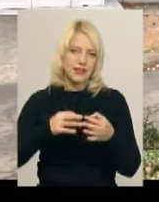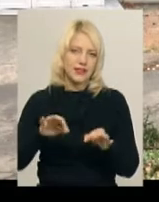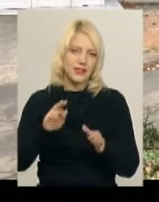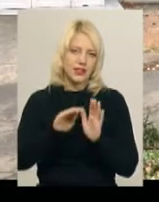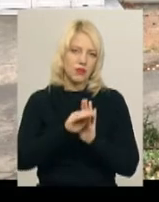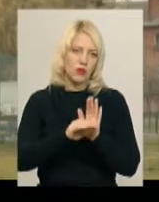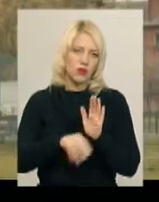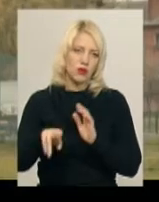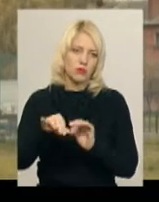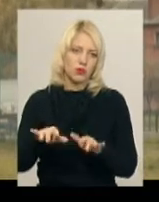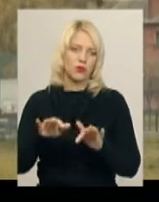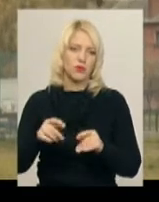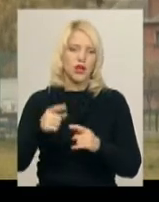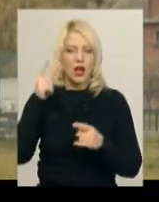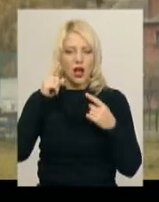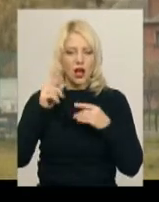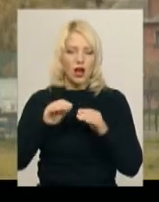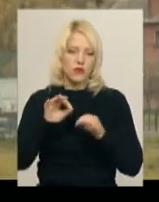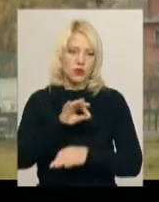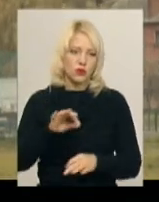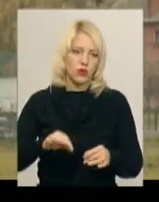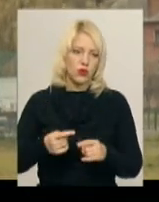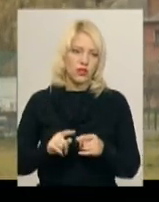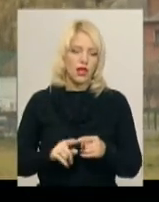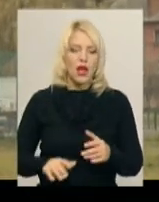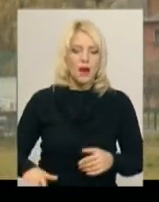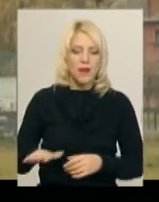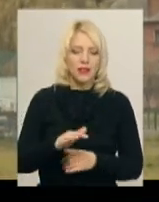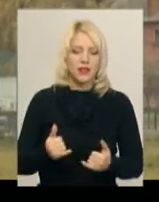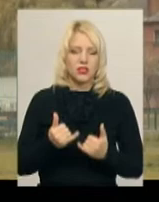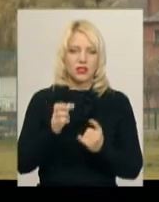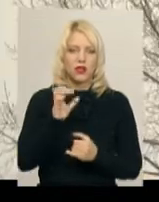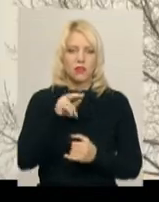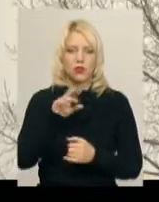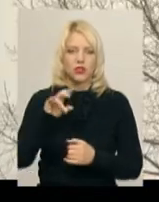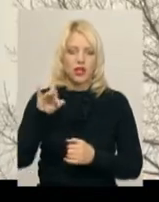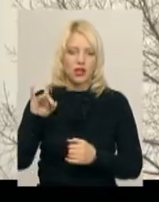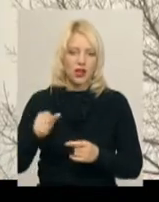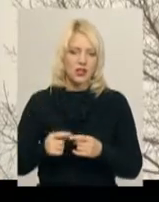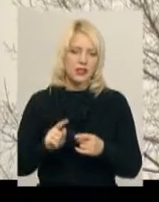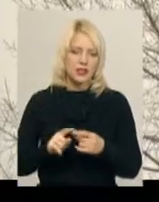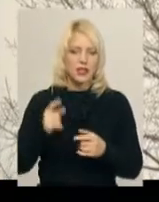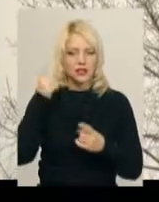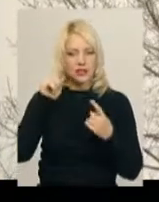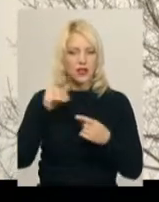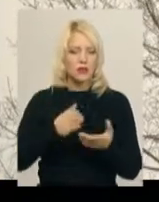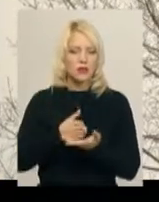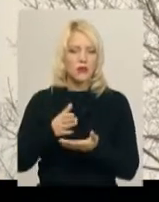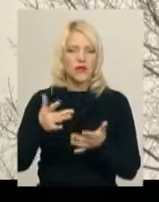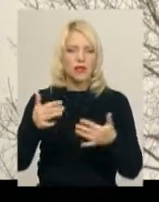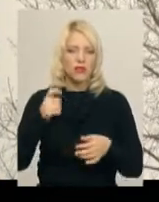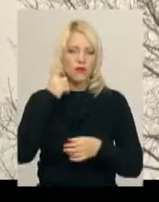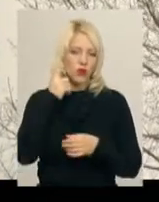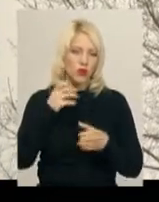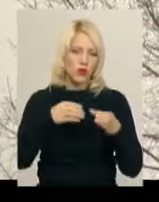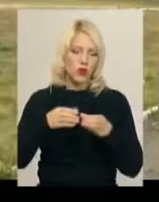до комп'ютера. Автор проєкту «Майданчик для Боча» Роман Гурницький каже, що їхній з колегами задум спрямований на різні вікові групи –